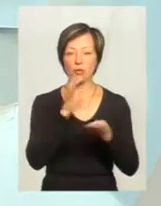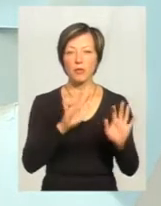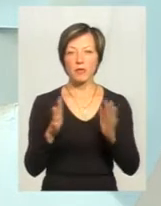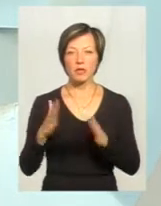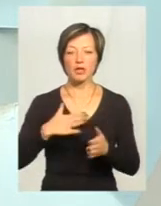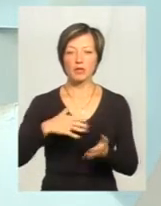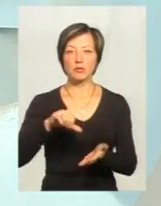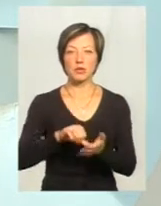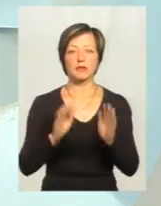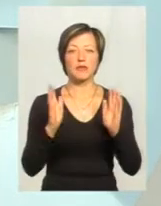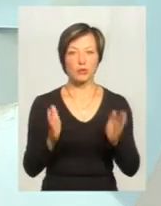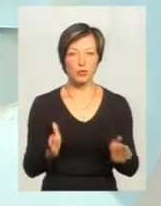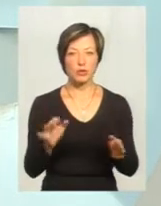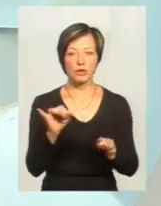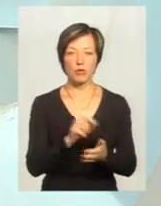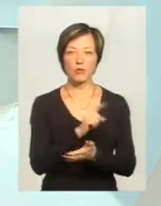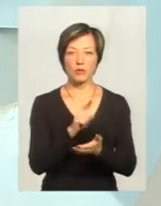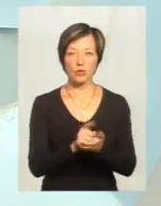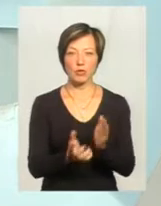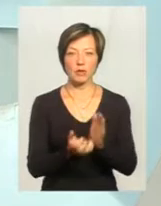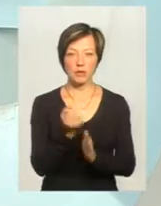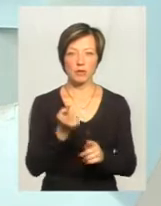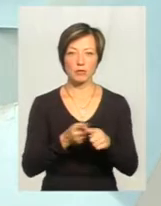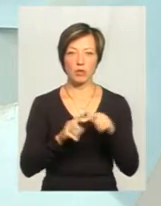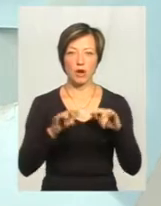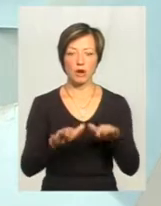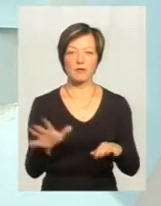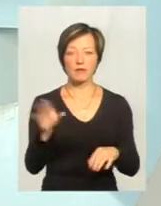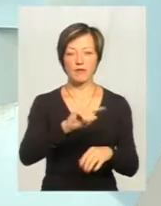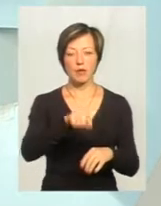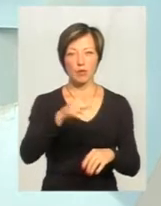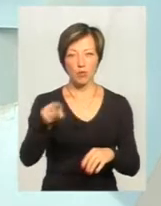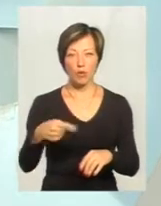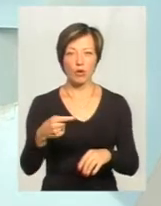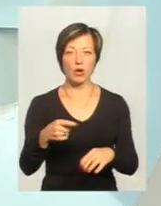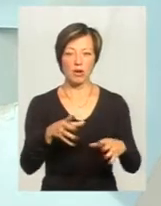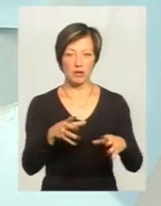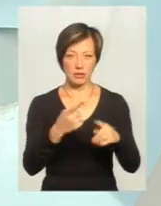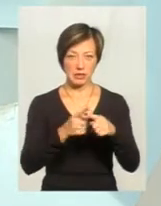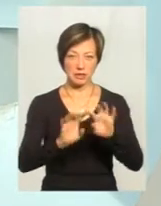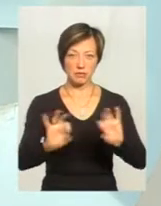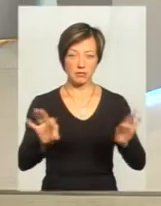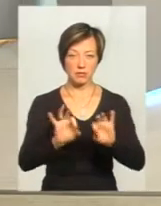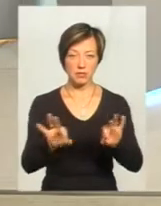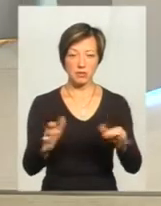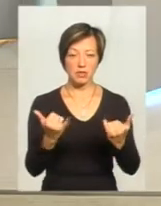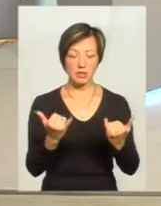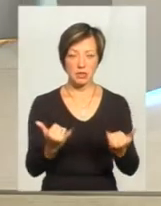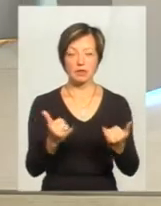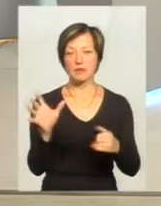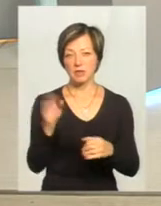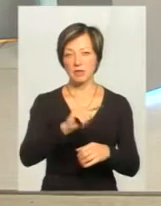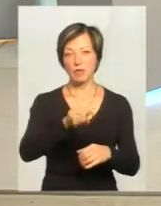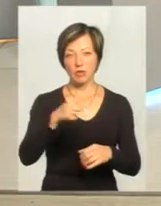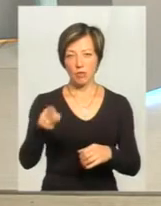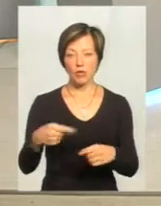наші представники будуть, і ми обов'язково підтримаємо, тому що всі вимоги, які наша колега назвала щойно в сюжеті, то всі ці